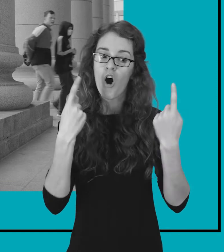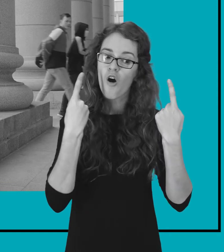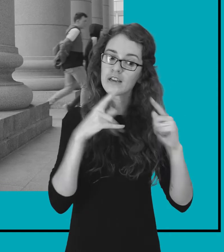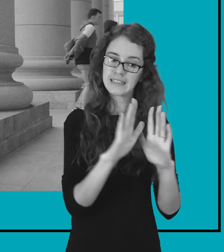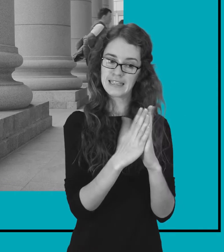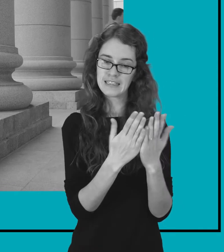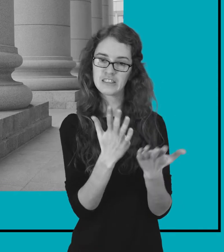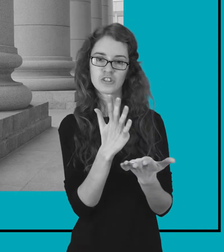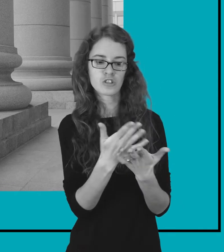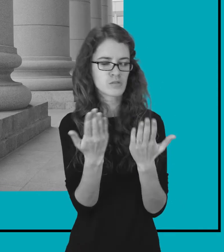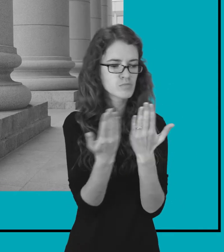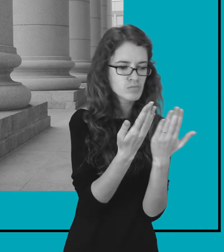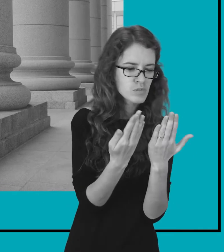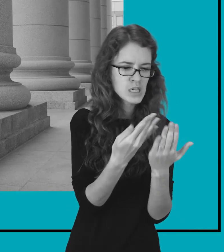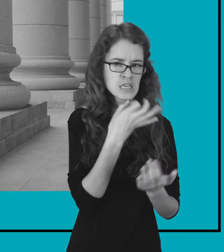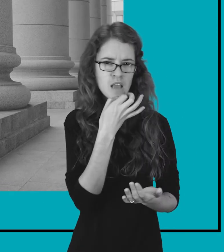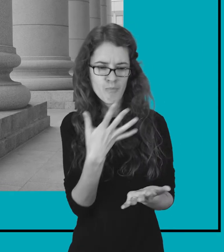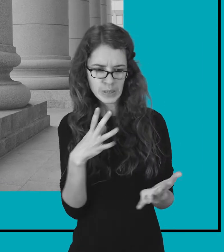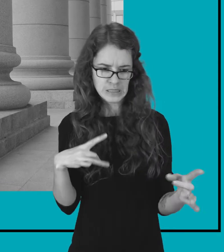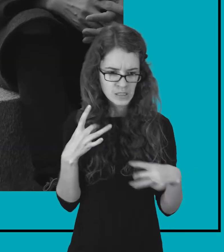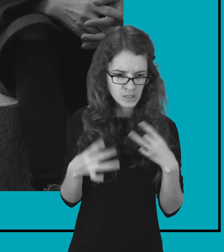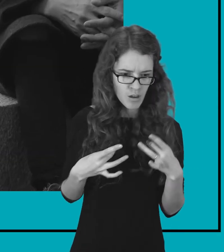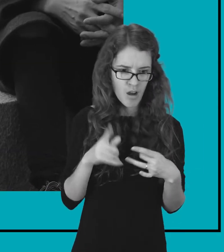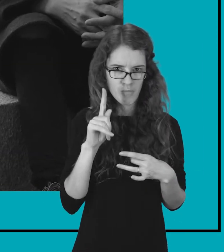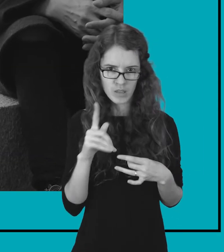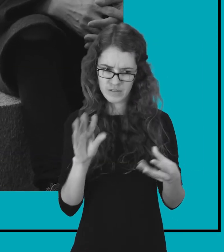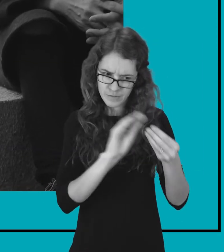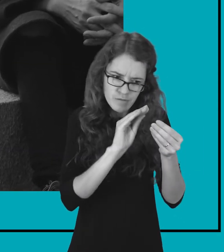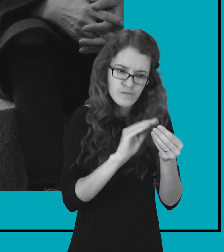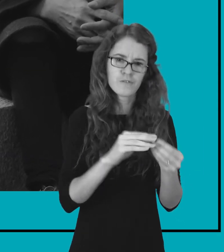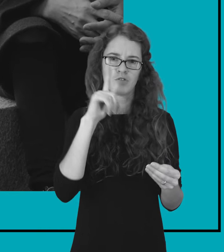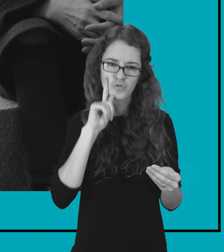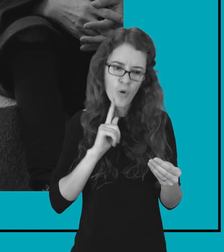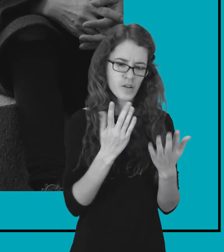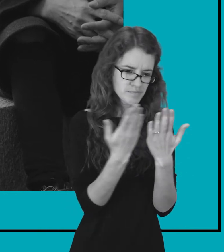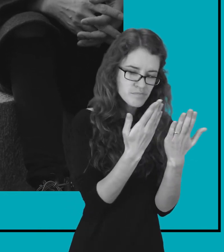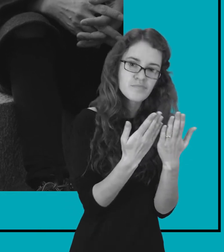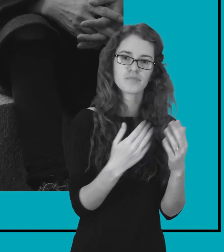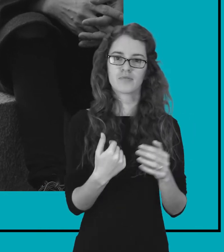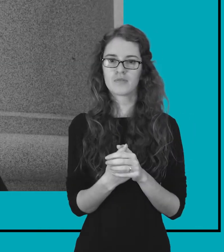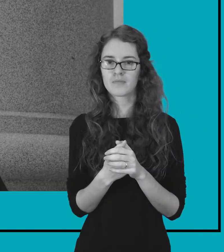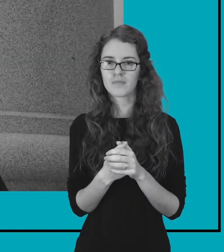Būna, kad nepatinka, bet tu nori prie jos grįžti. Bariko šilkas man padarė